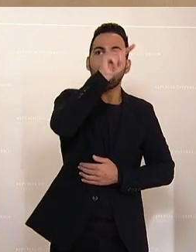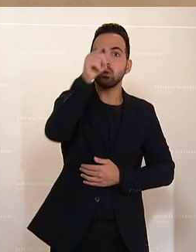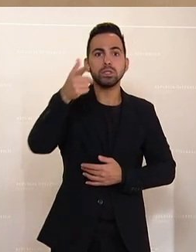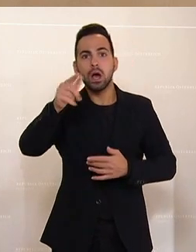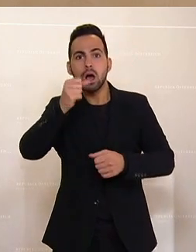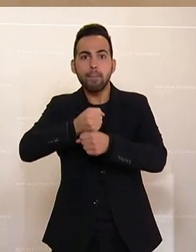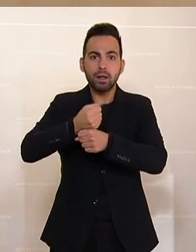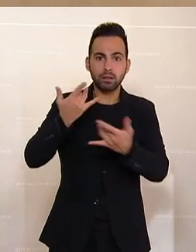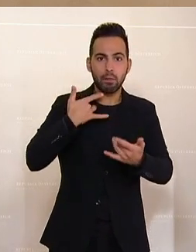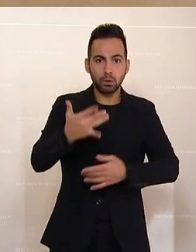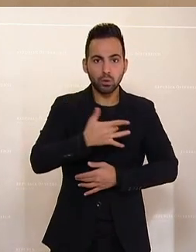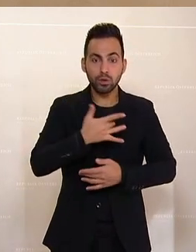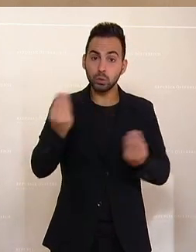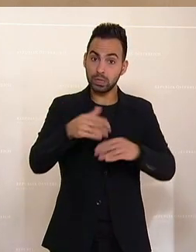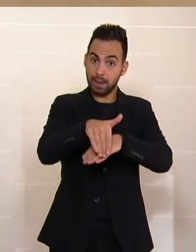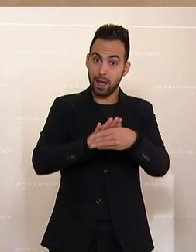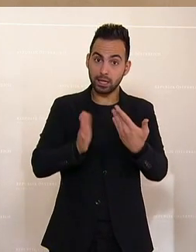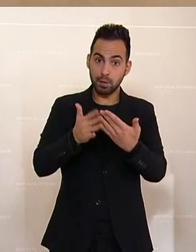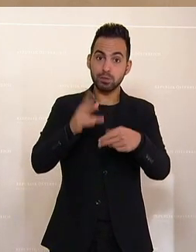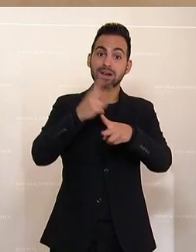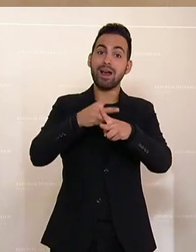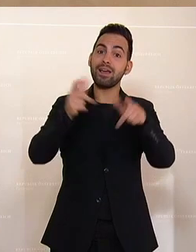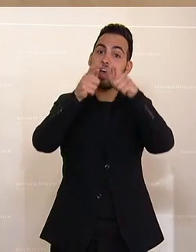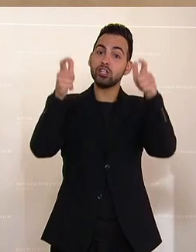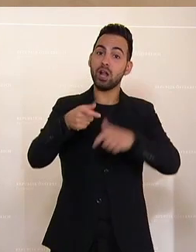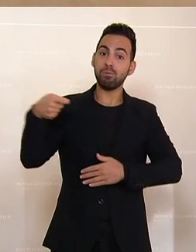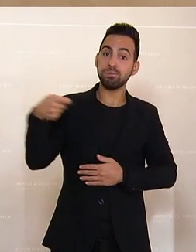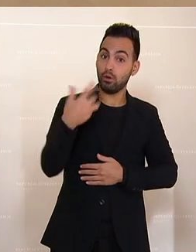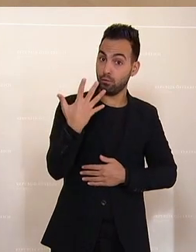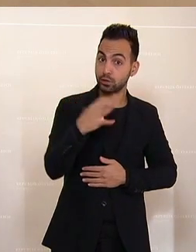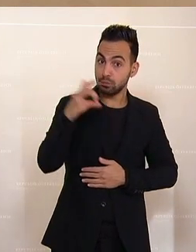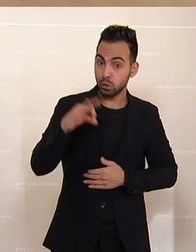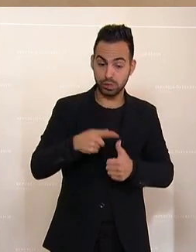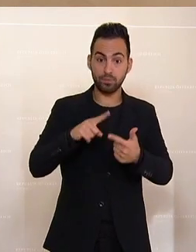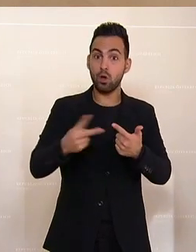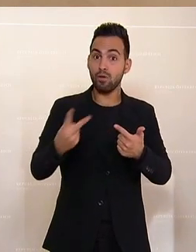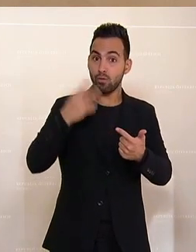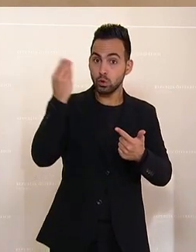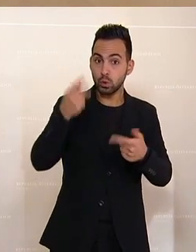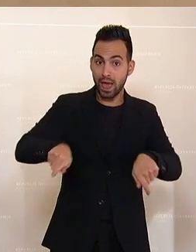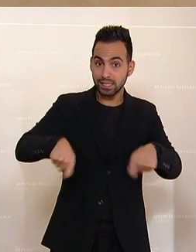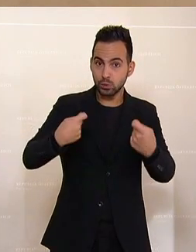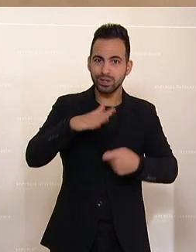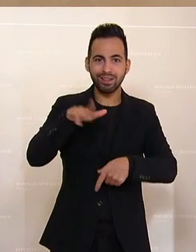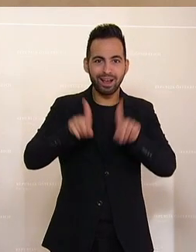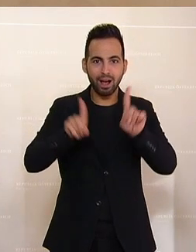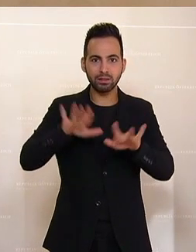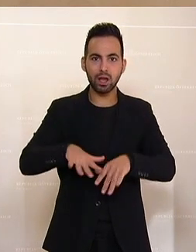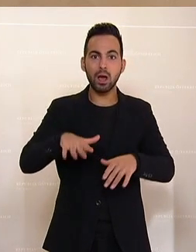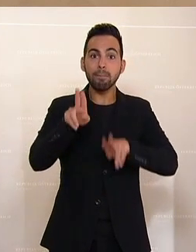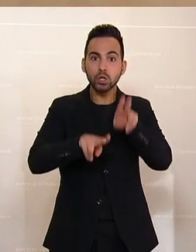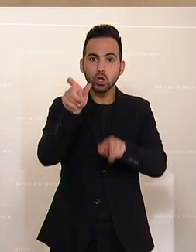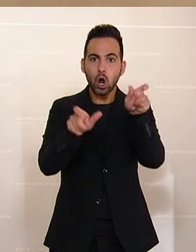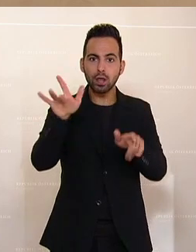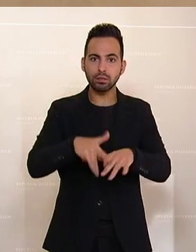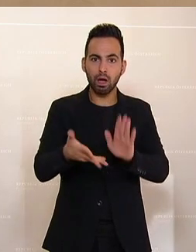finanzieren mit bei den Krankenanstalten zu 50 Prozent. Die finanzieren mit bei der vorschulischen Erziehung, sprich die Kindergärten. Das sind die Kindergärtenbetreuer,